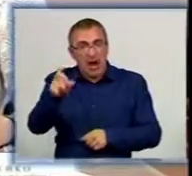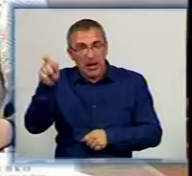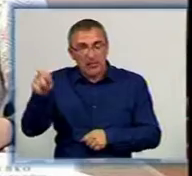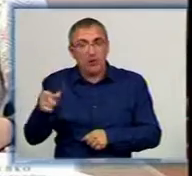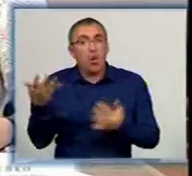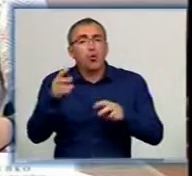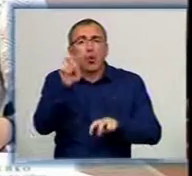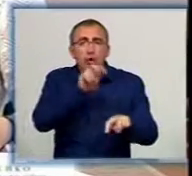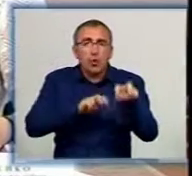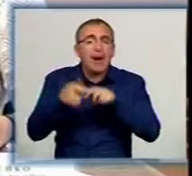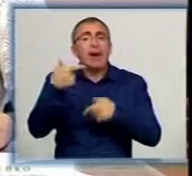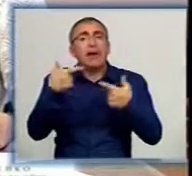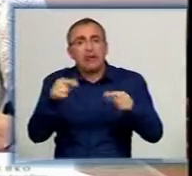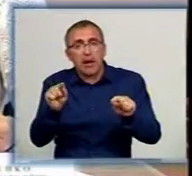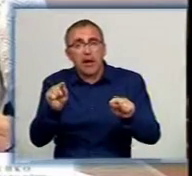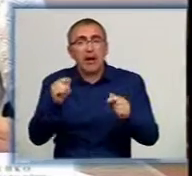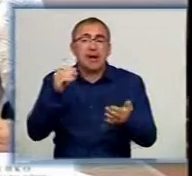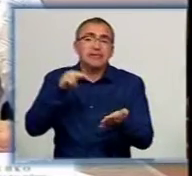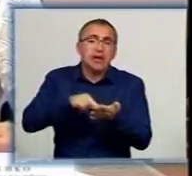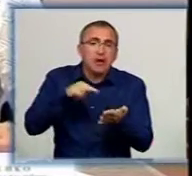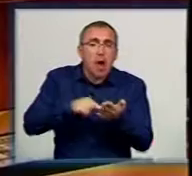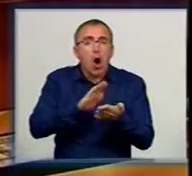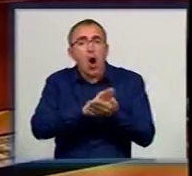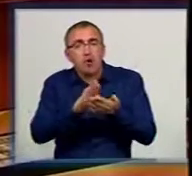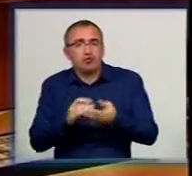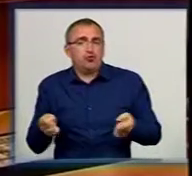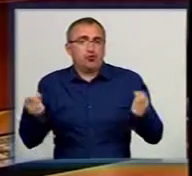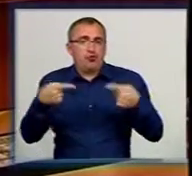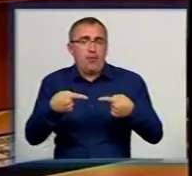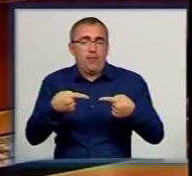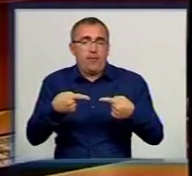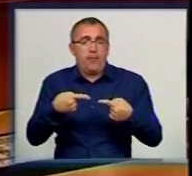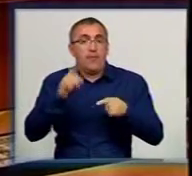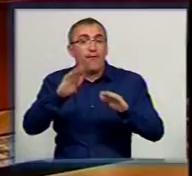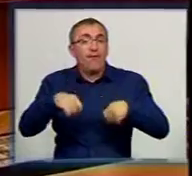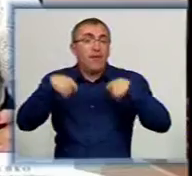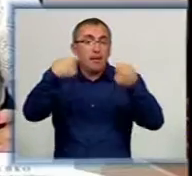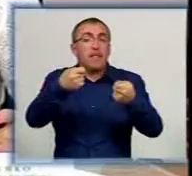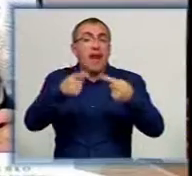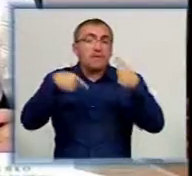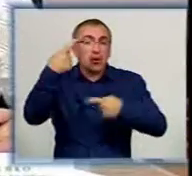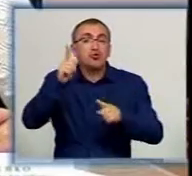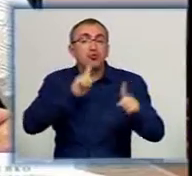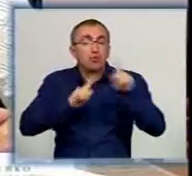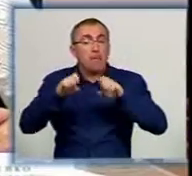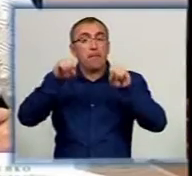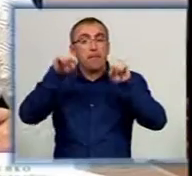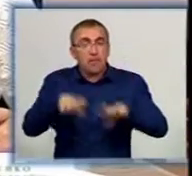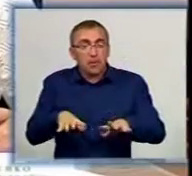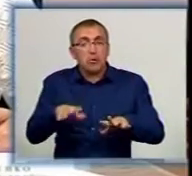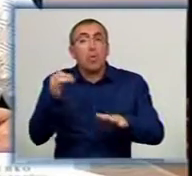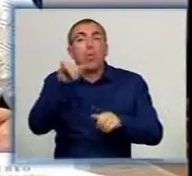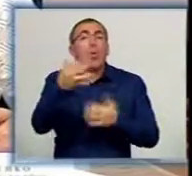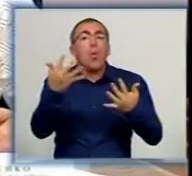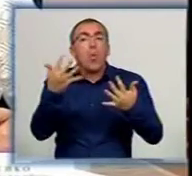іщуть, де ціна і качість совпадають. Виносимо на следуючі совіщання, де приймаємо рішення, у якій